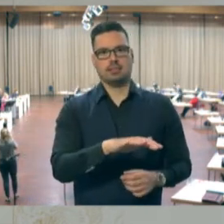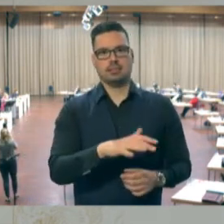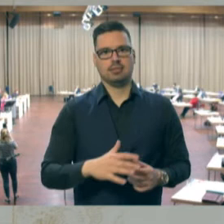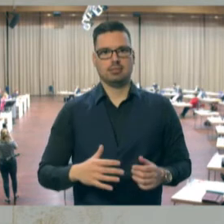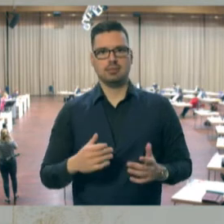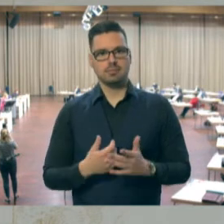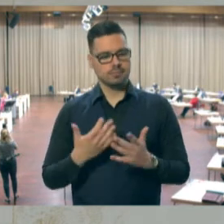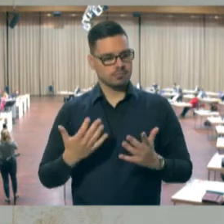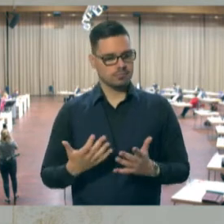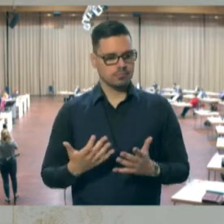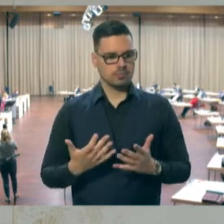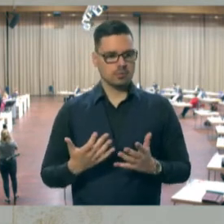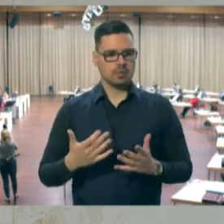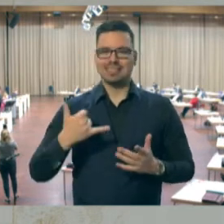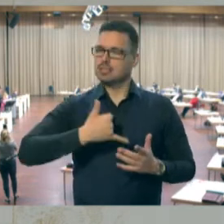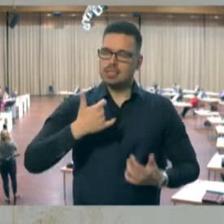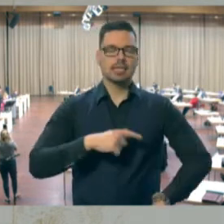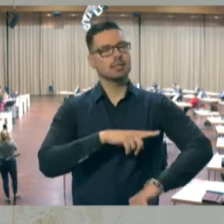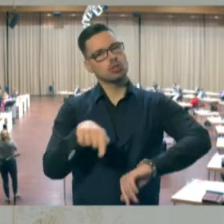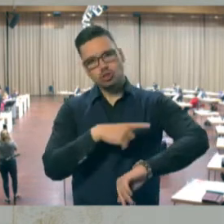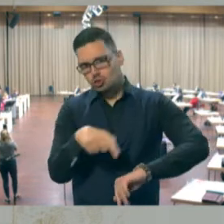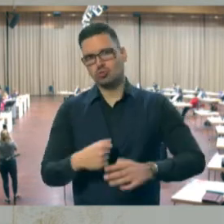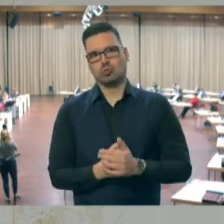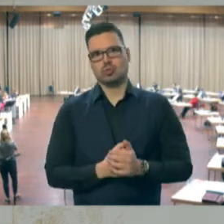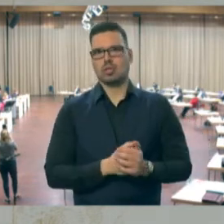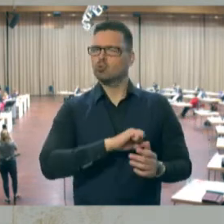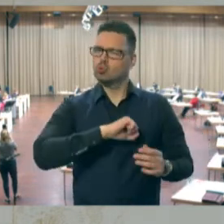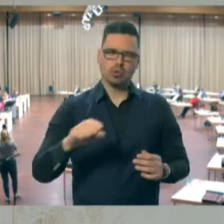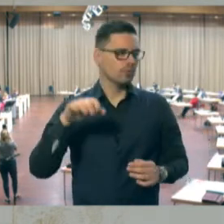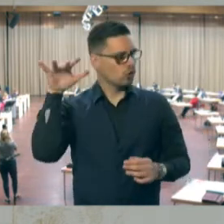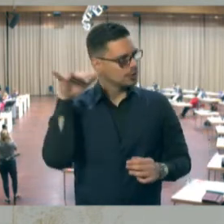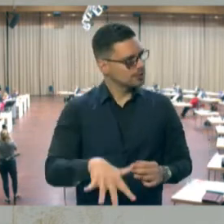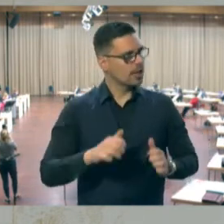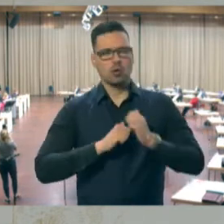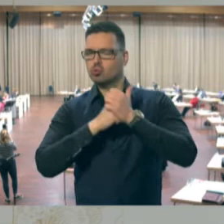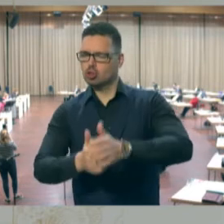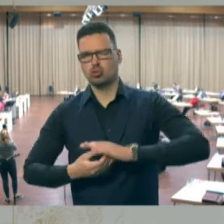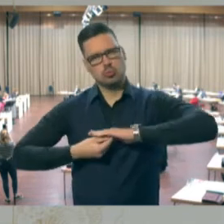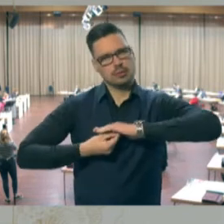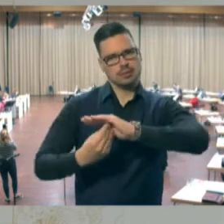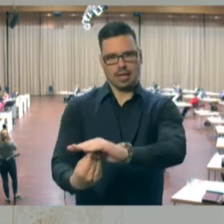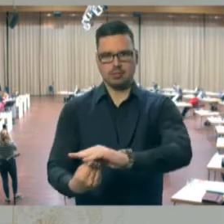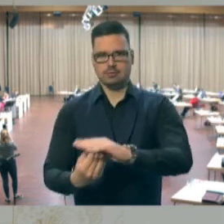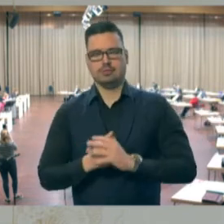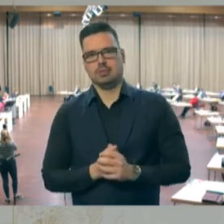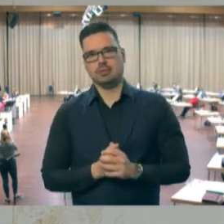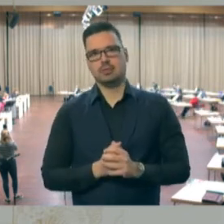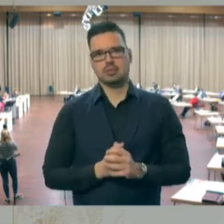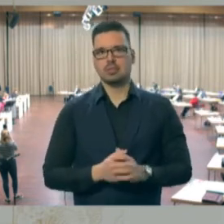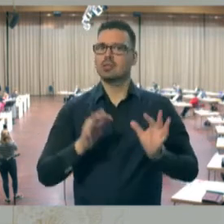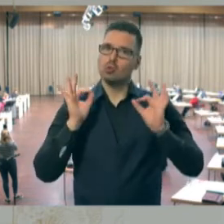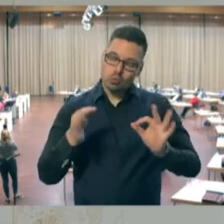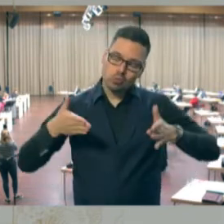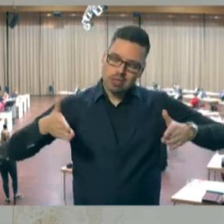jeder Stunde direkt auch zur Verfügung zu stehen. Das ist ein